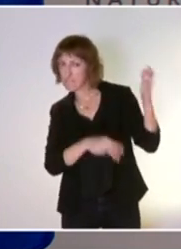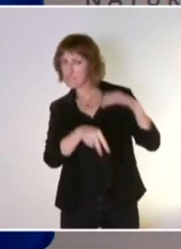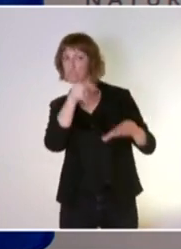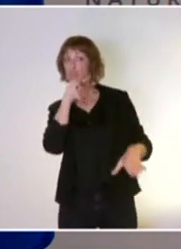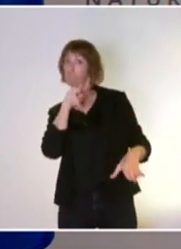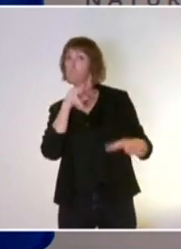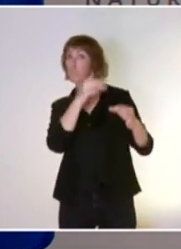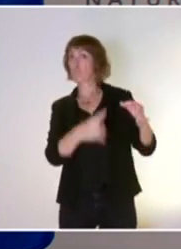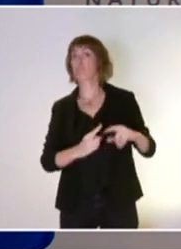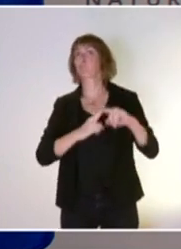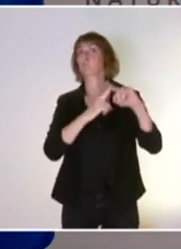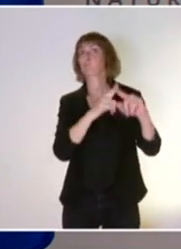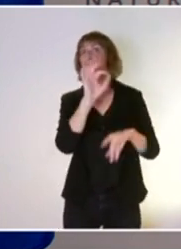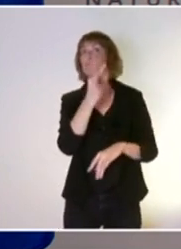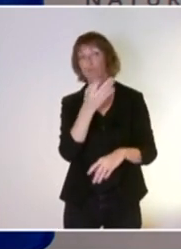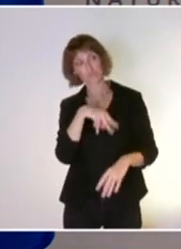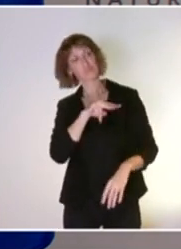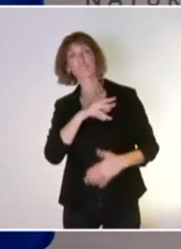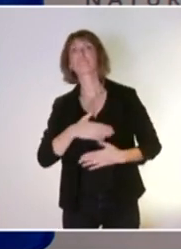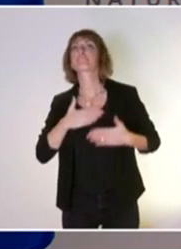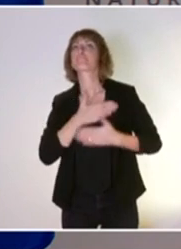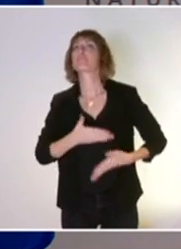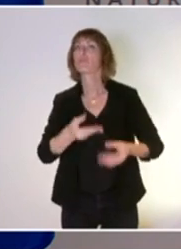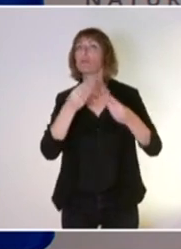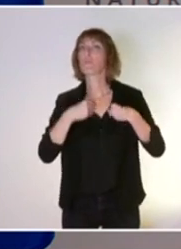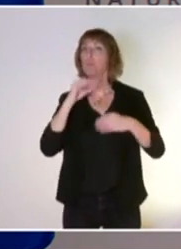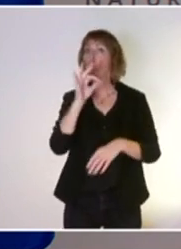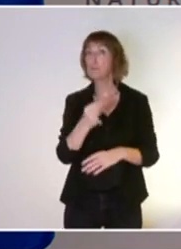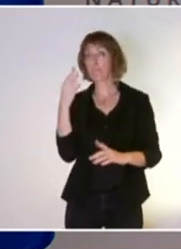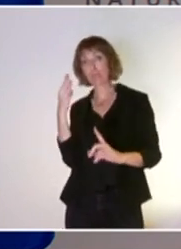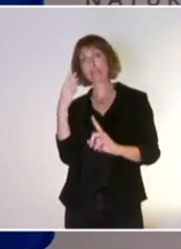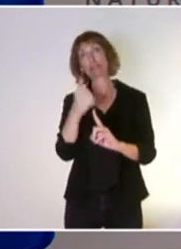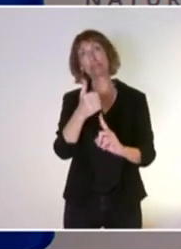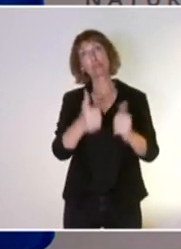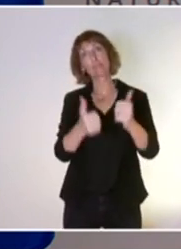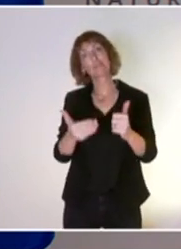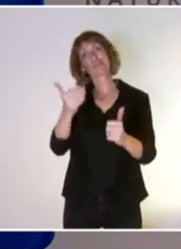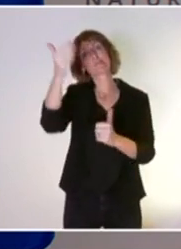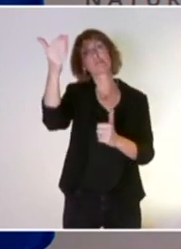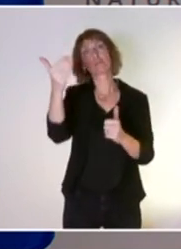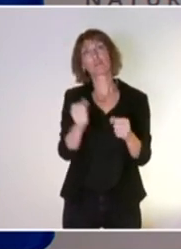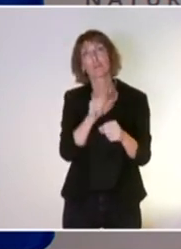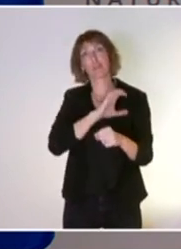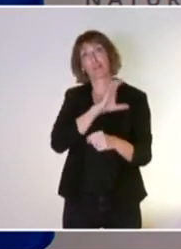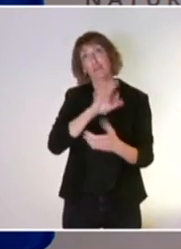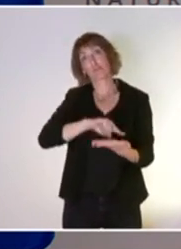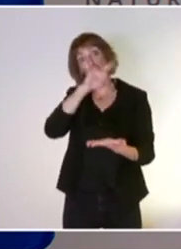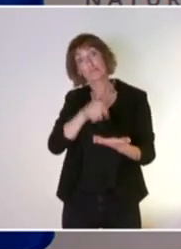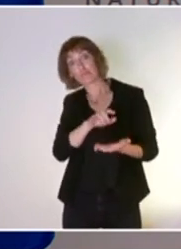très positif et très appréciable. Et l'enjeu, le défi de démultiplier les moyens,